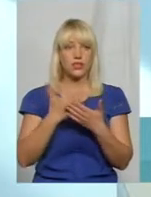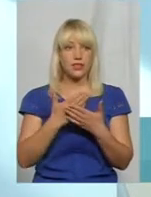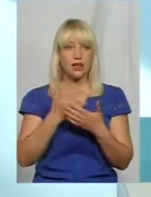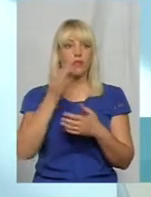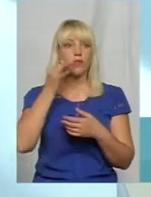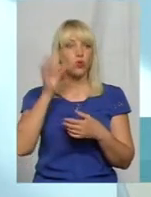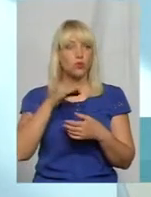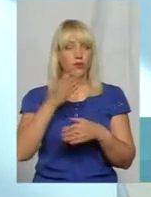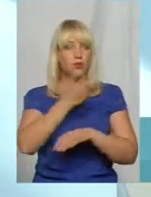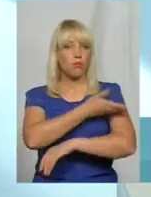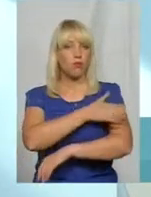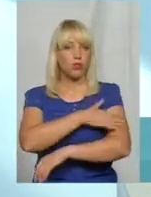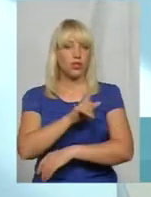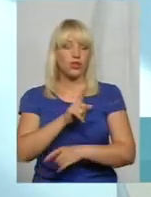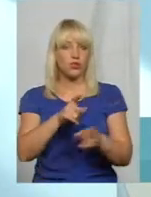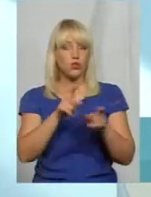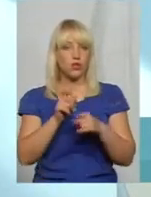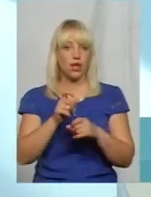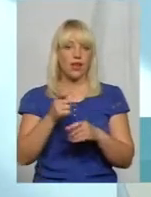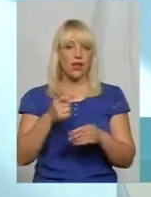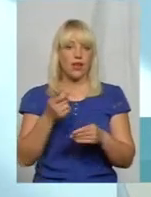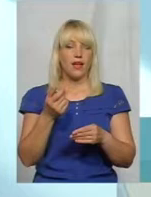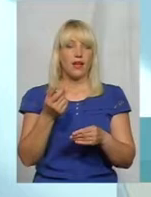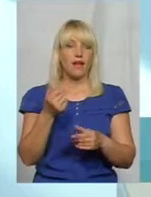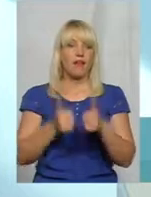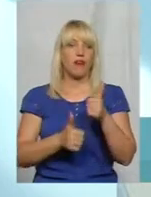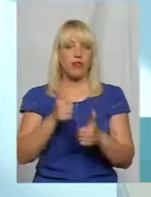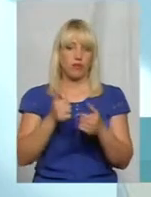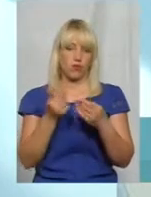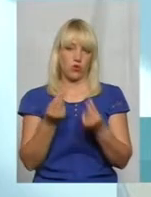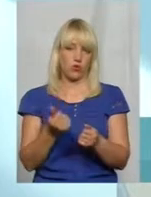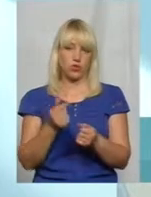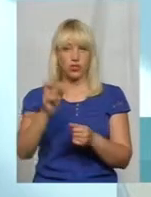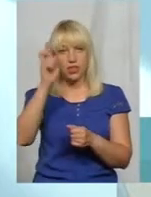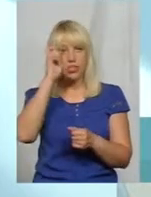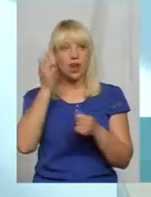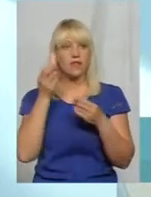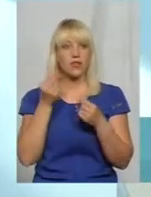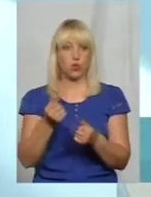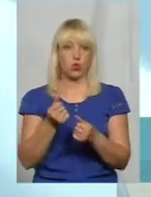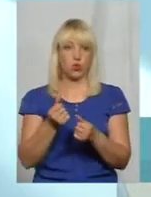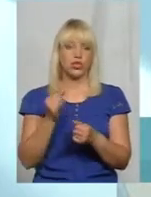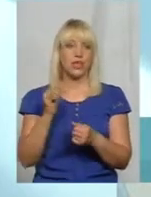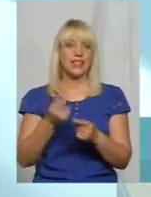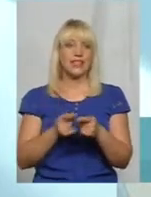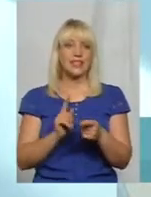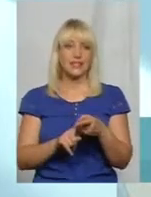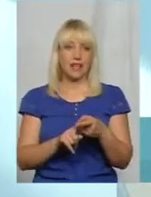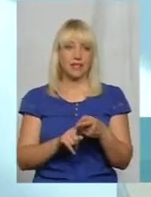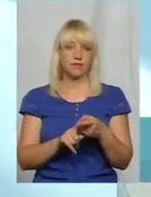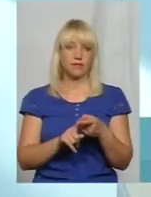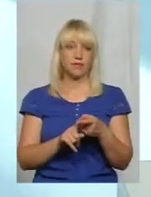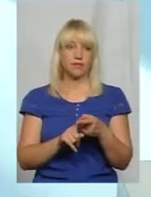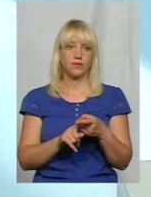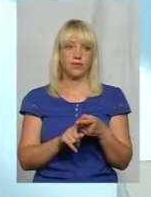Польщі, яка залучала грантові гроші, які залучалися державні гроші, і до